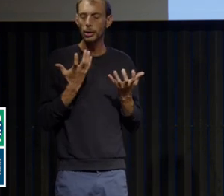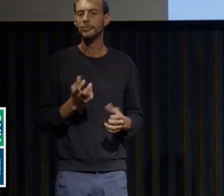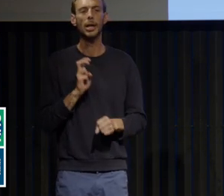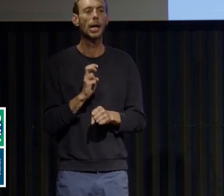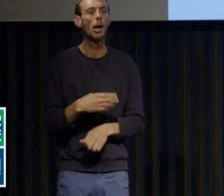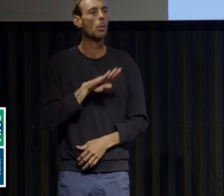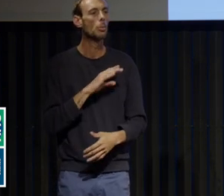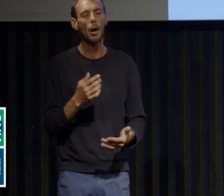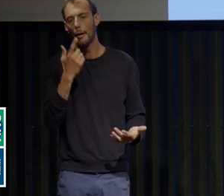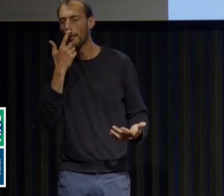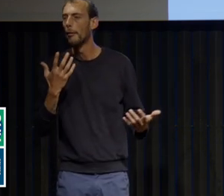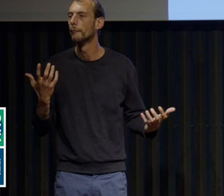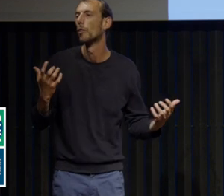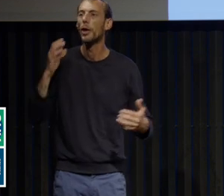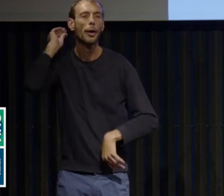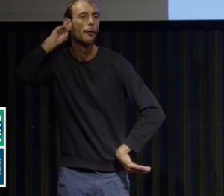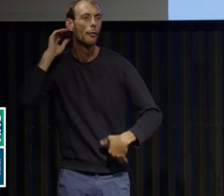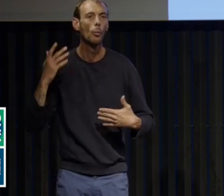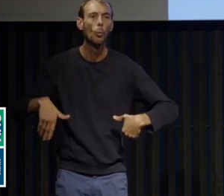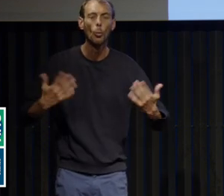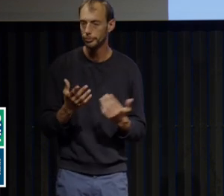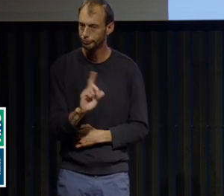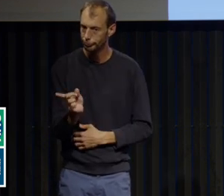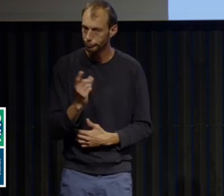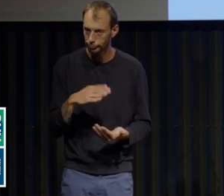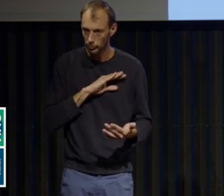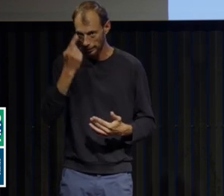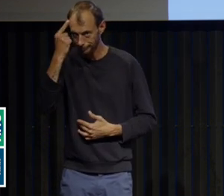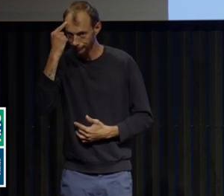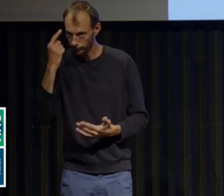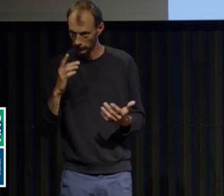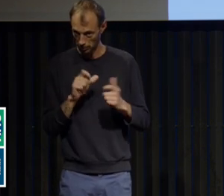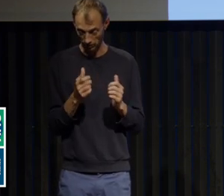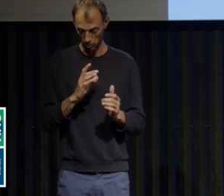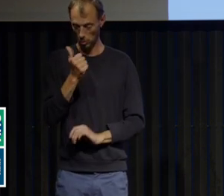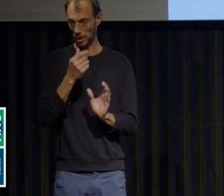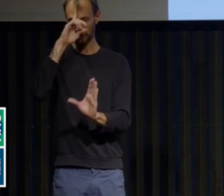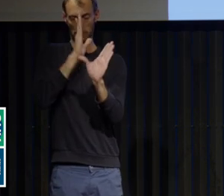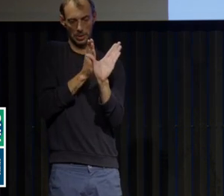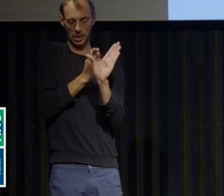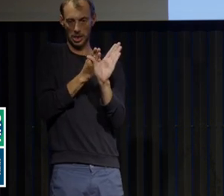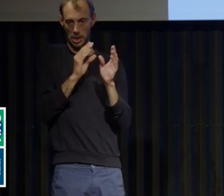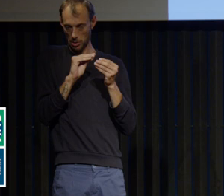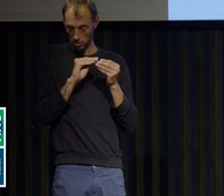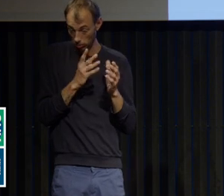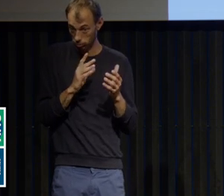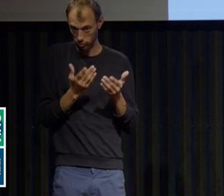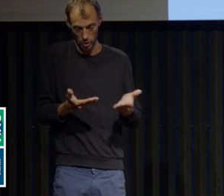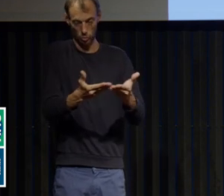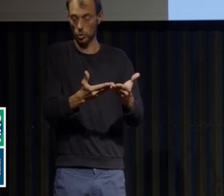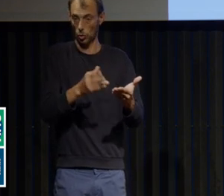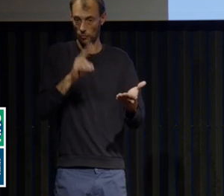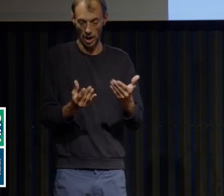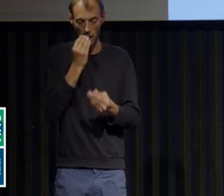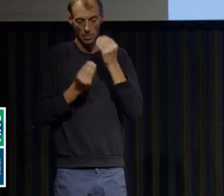symptômes, de symptômes d'abord psychiques qui vont induire un comportement alimentaire qui n'est pas adapté à la situation avec des